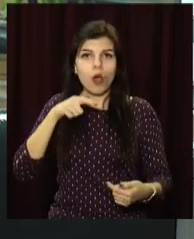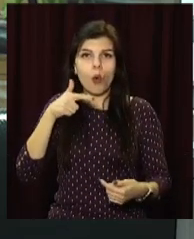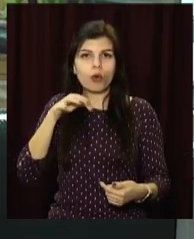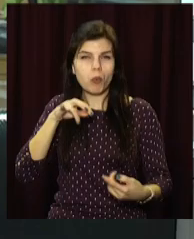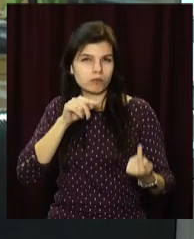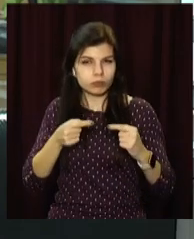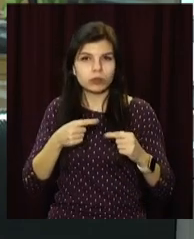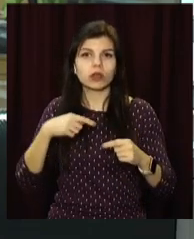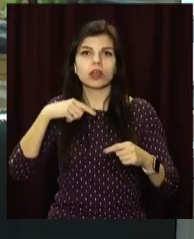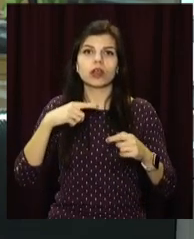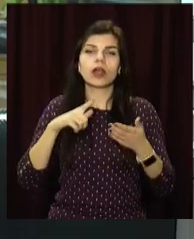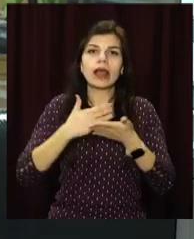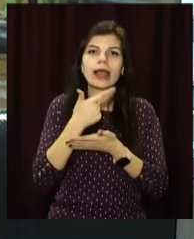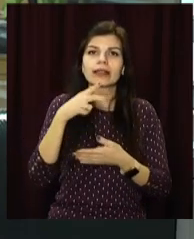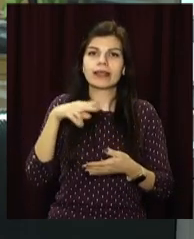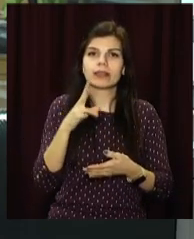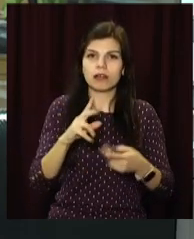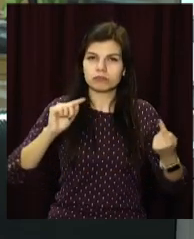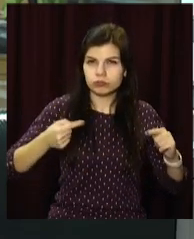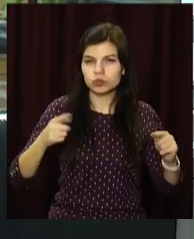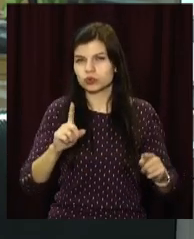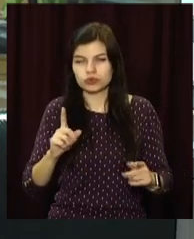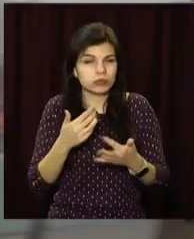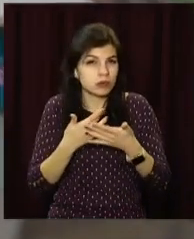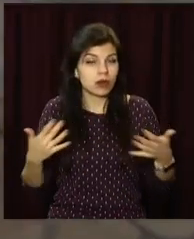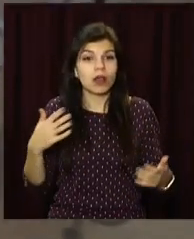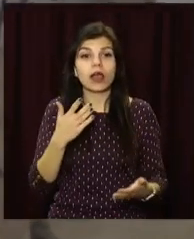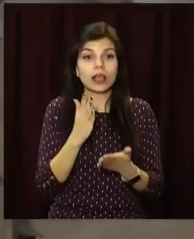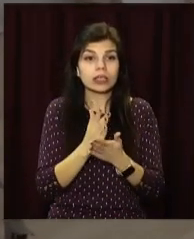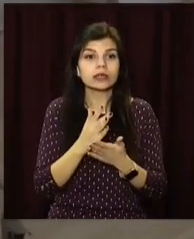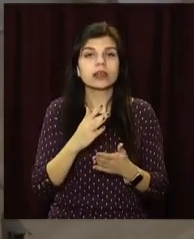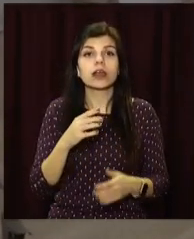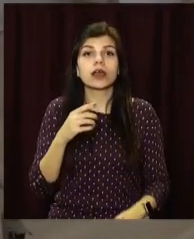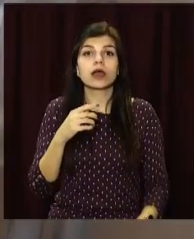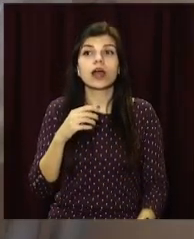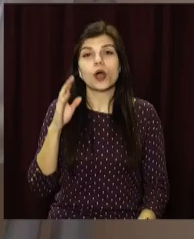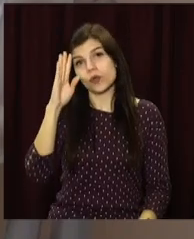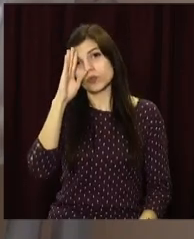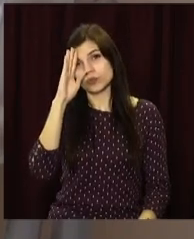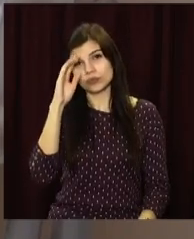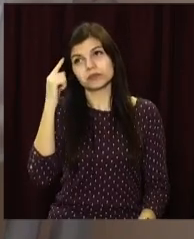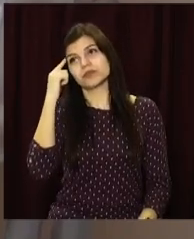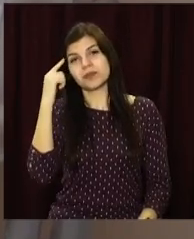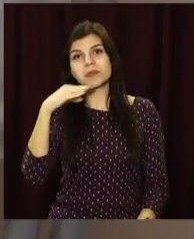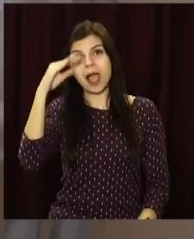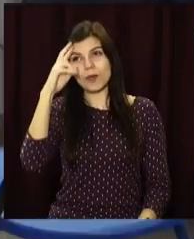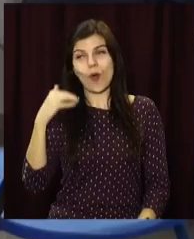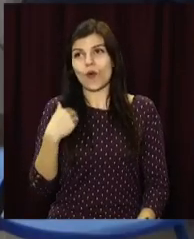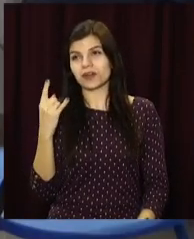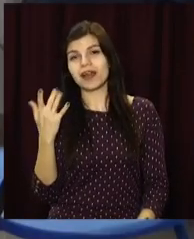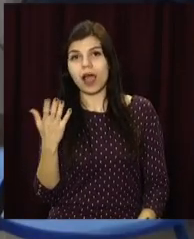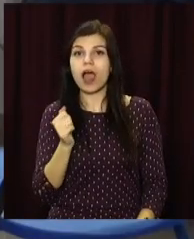або раптова хвороба. Втрата омріяного майбутнього – величезний стрес для жінки, який може тривати місяцями, акцентує психологиня